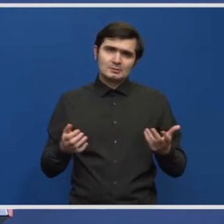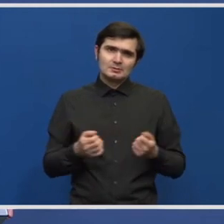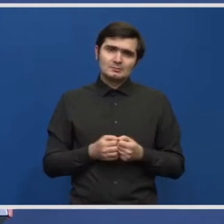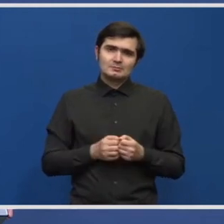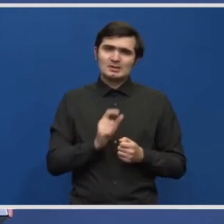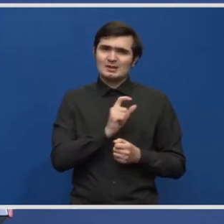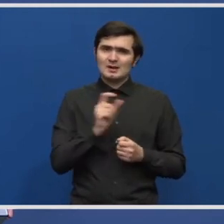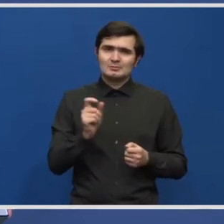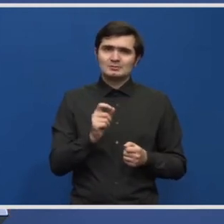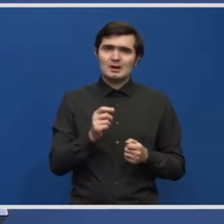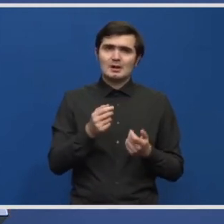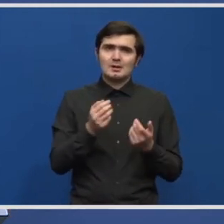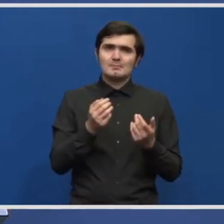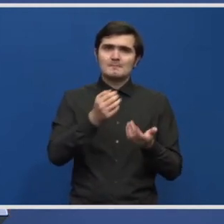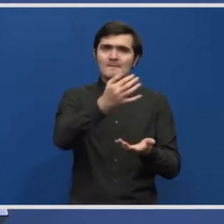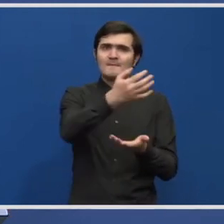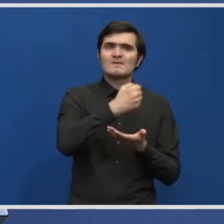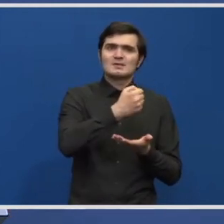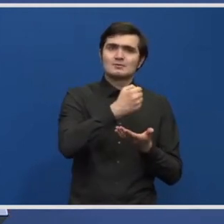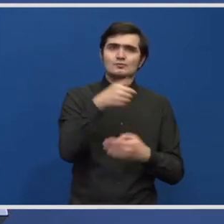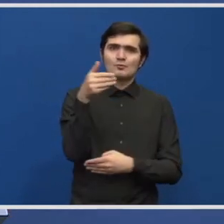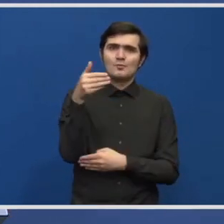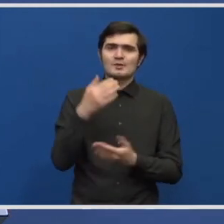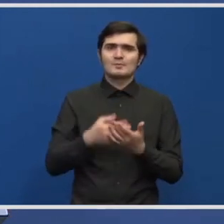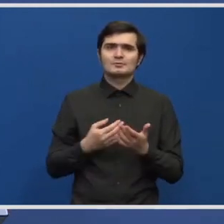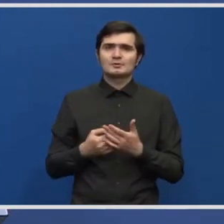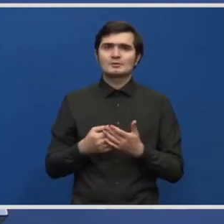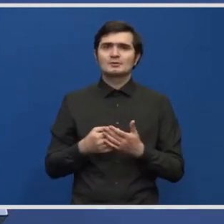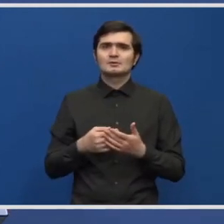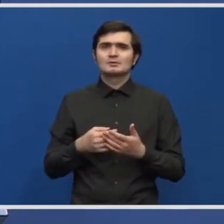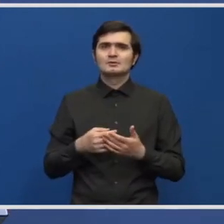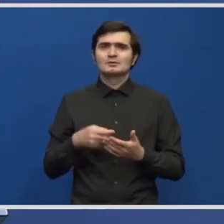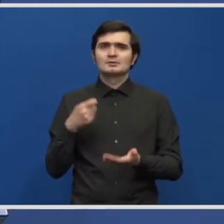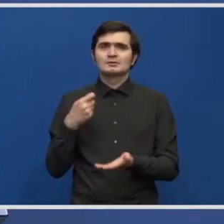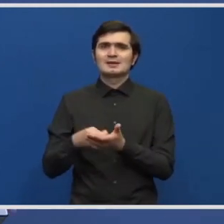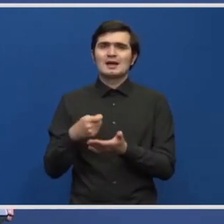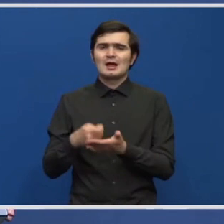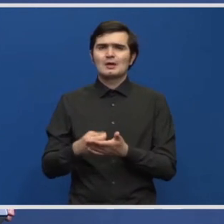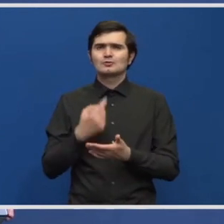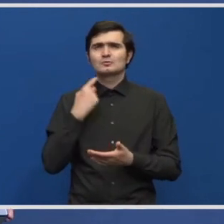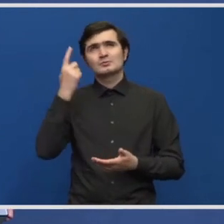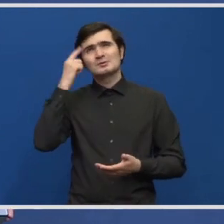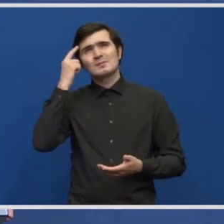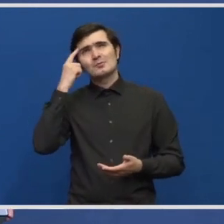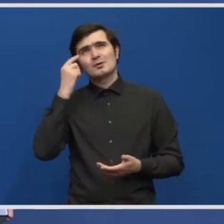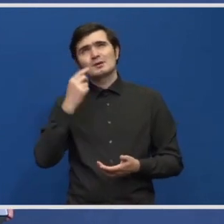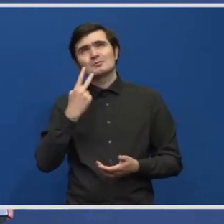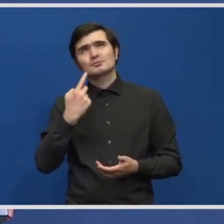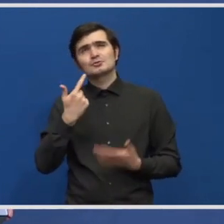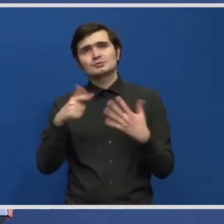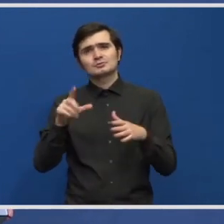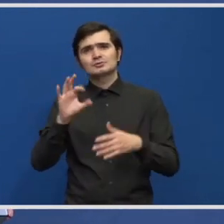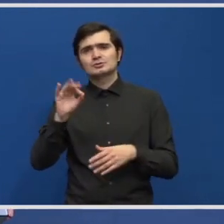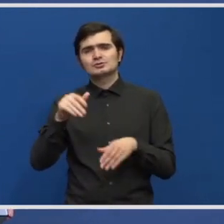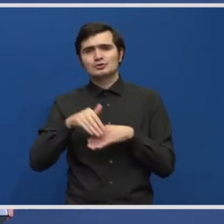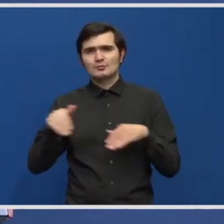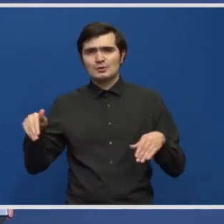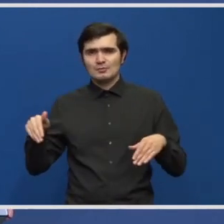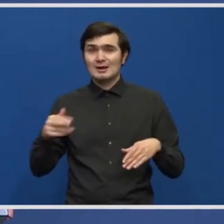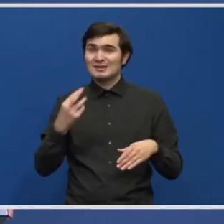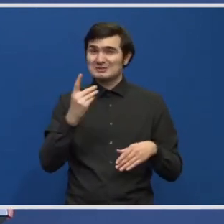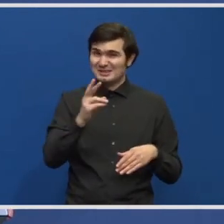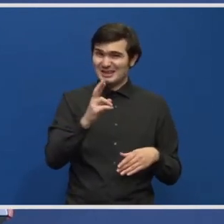de venituri ale companiei. Salariile sunt undeva la 750 de milioane, iarăși citesc cifre din memorie, iar veniturile,